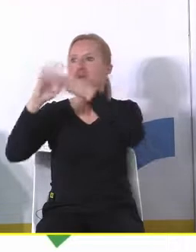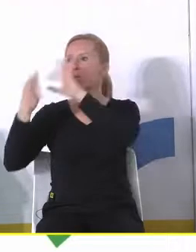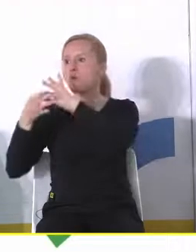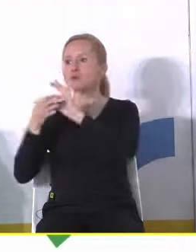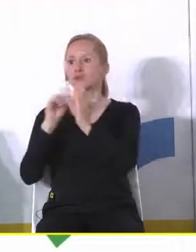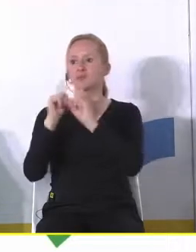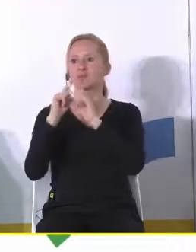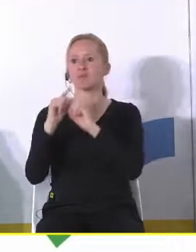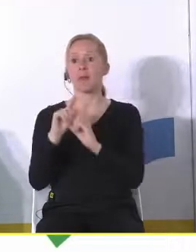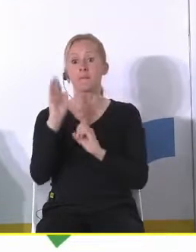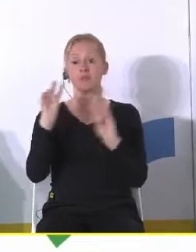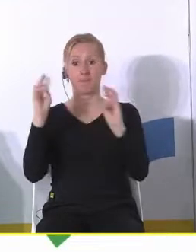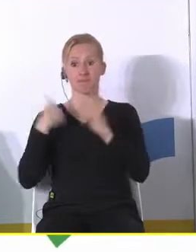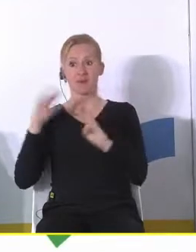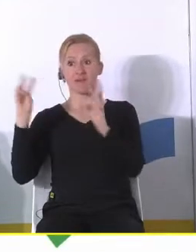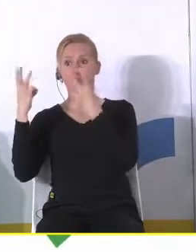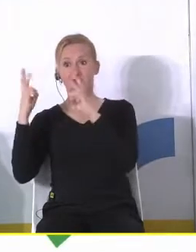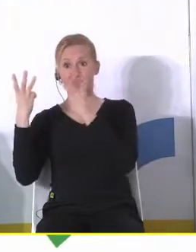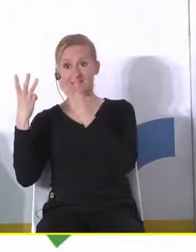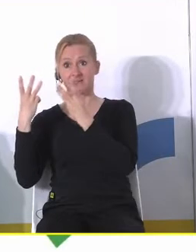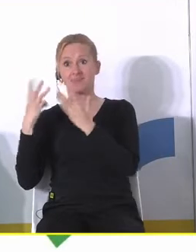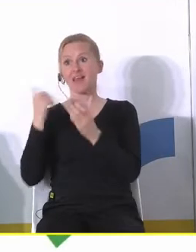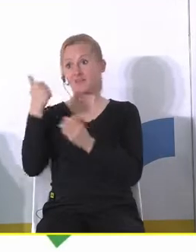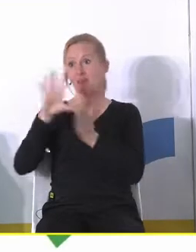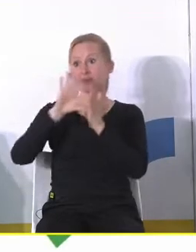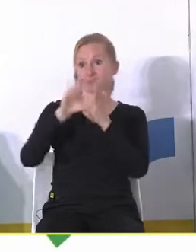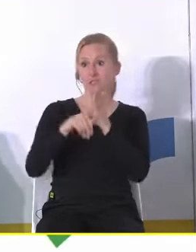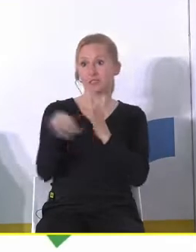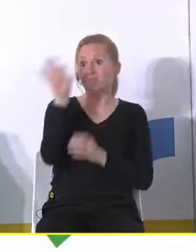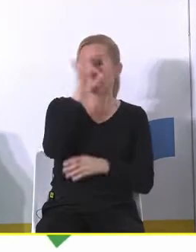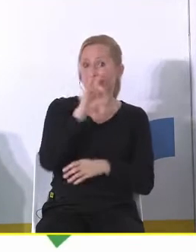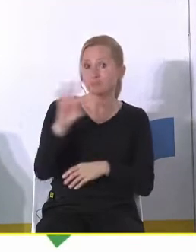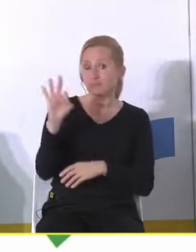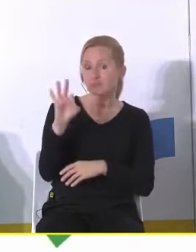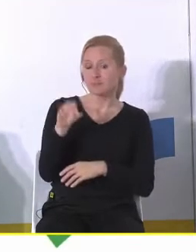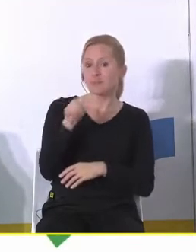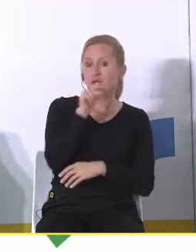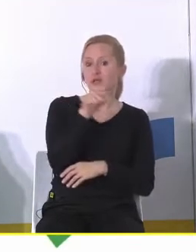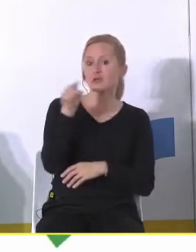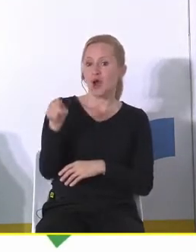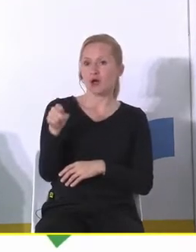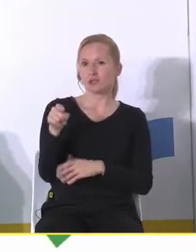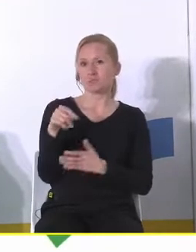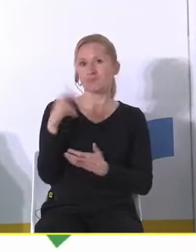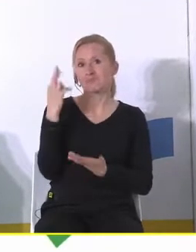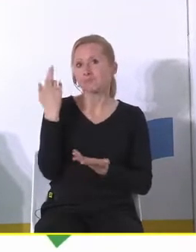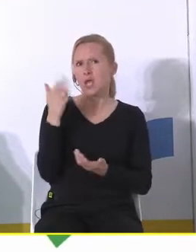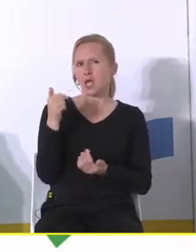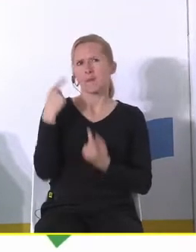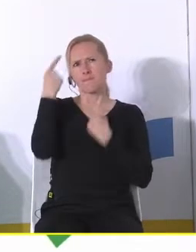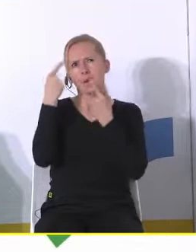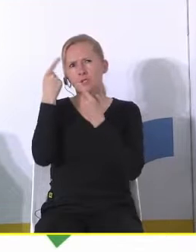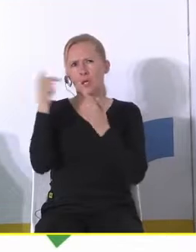po takim warsztacie który zrobiliśmy w jednym z miast okazało się że oni doszli do wniosku musimy